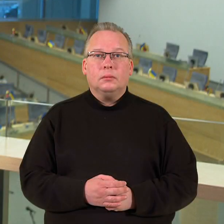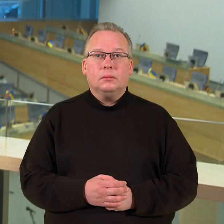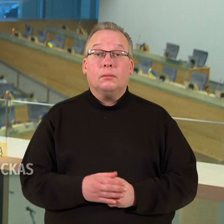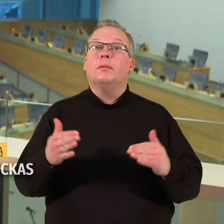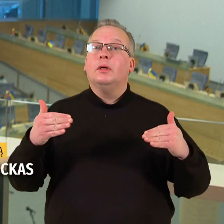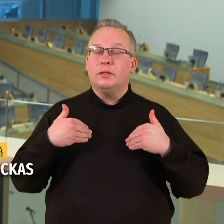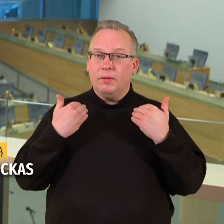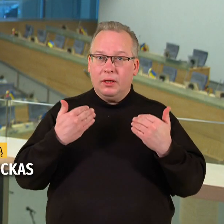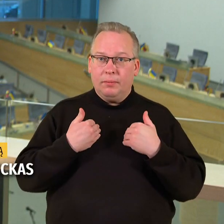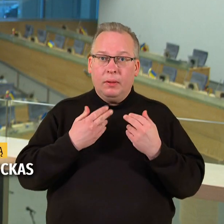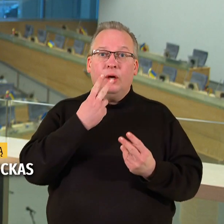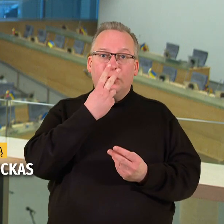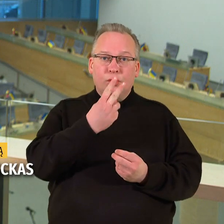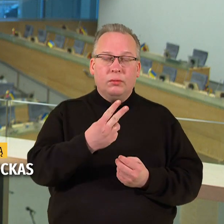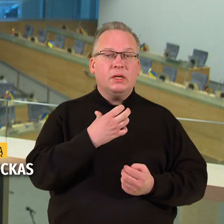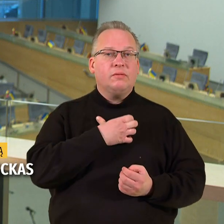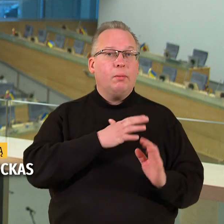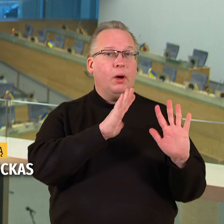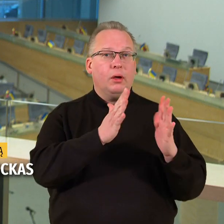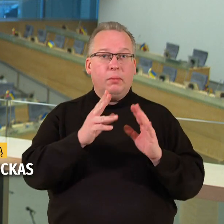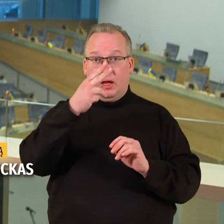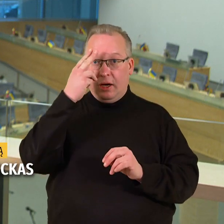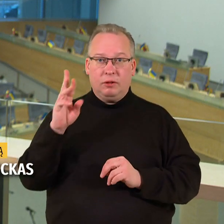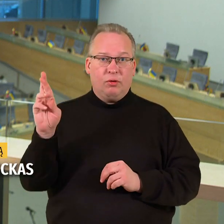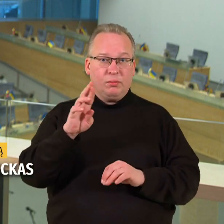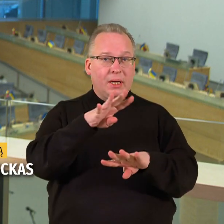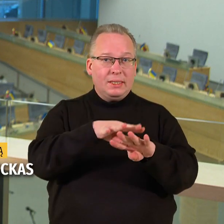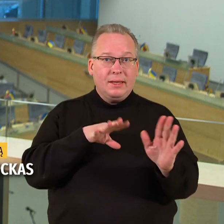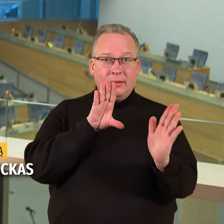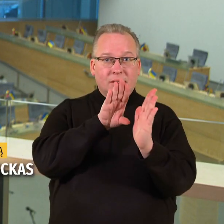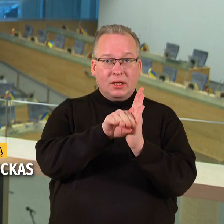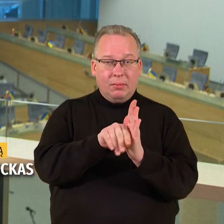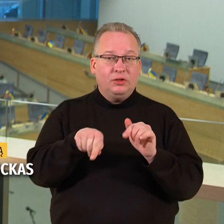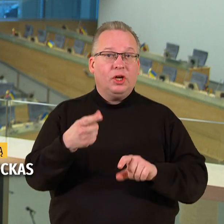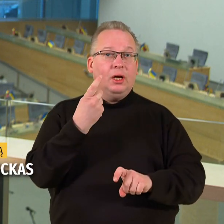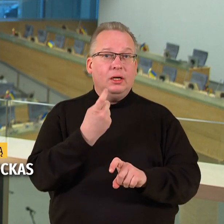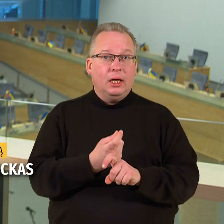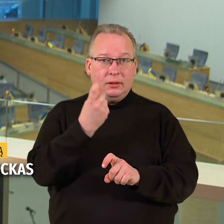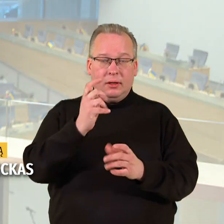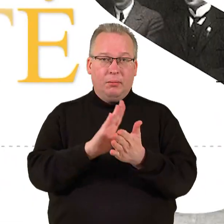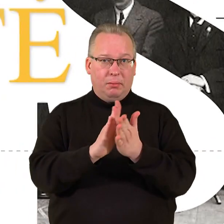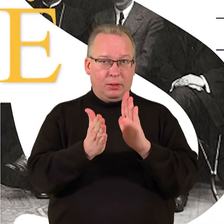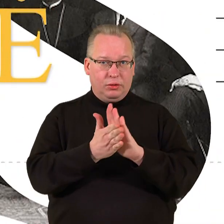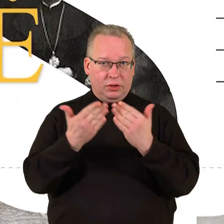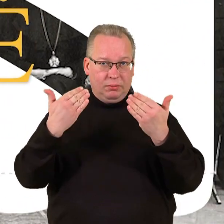Sveiki, apžvelgėme svarbiausius įvykius Lietuvos Respublikos Seime. Štai ką šį kartą Jums parengėme.